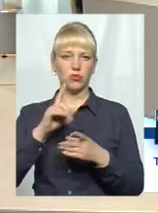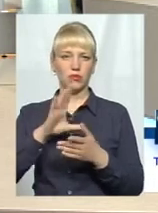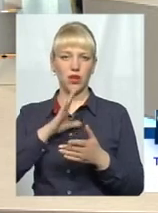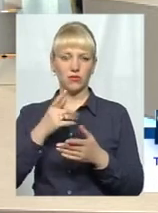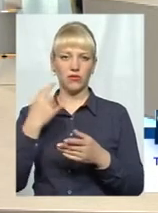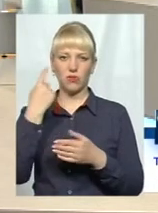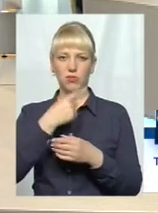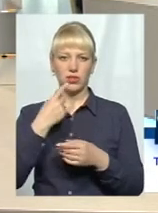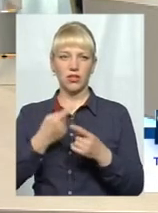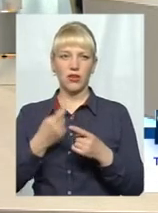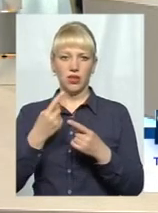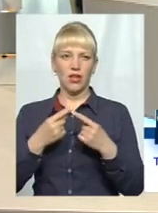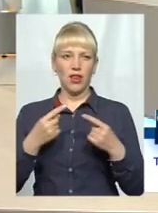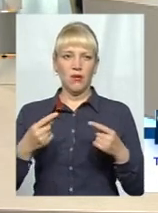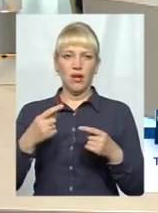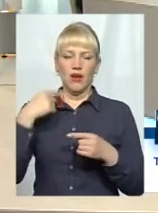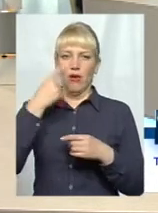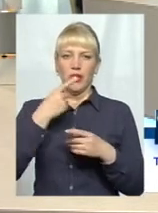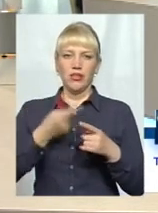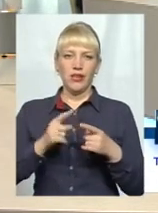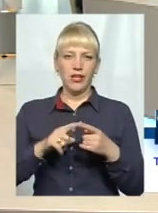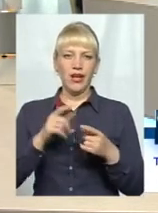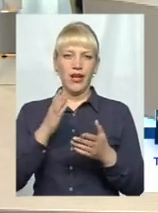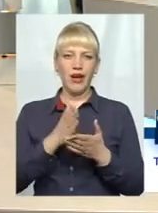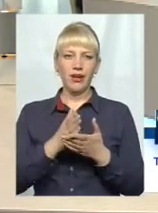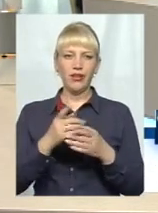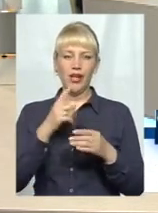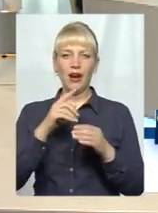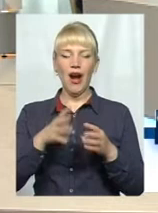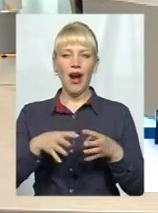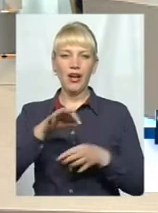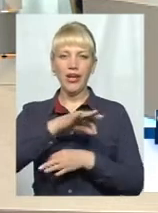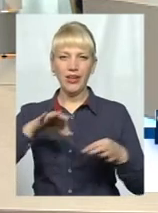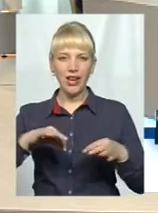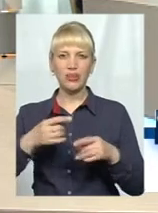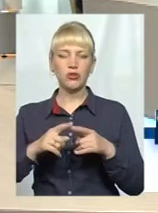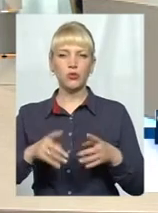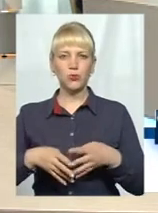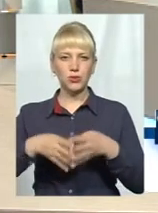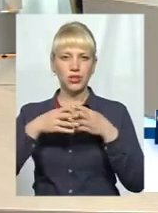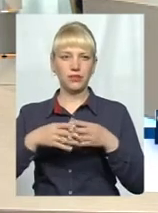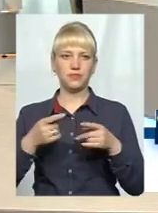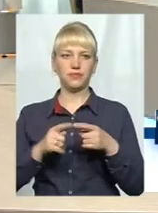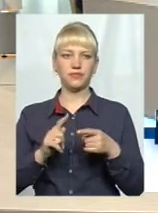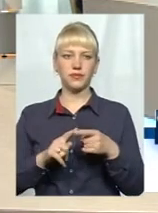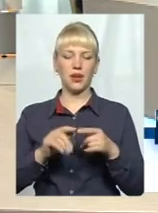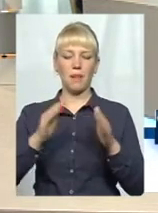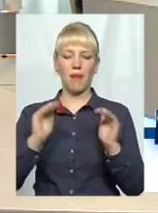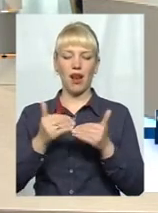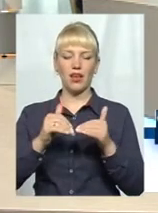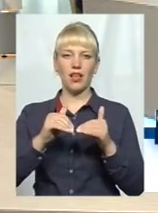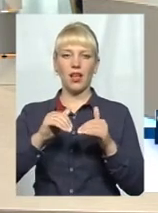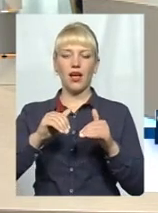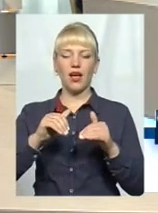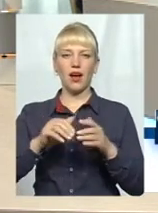обличчя. Одним з елементів обличчя є не тільки архітектура, ну, така стала, а є і ці малі архітектурні форми, так звані